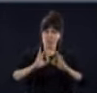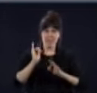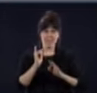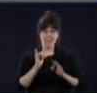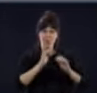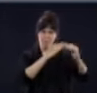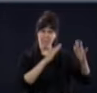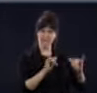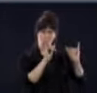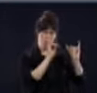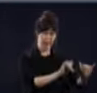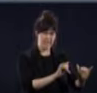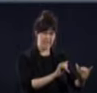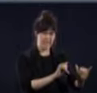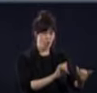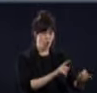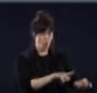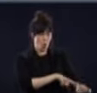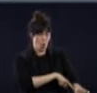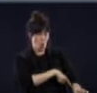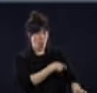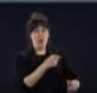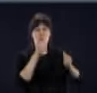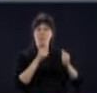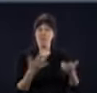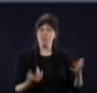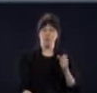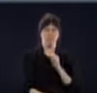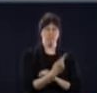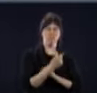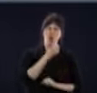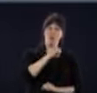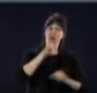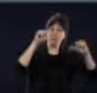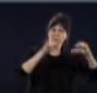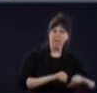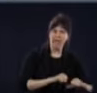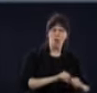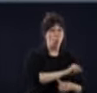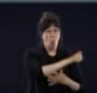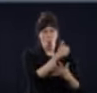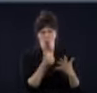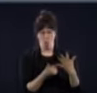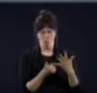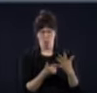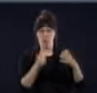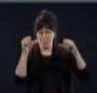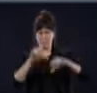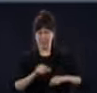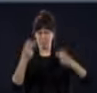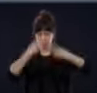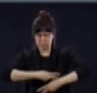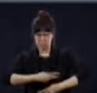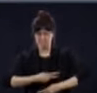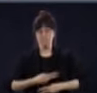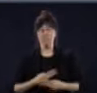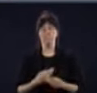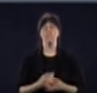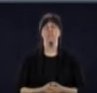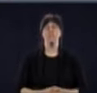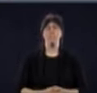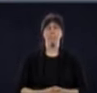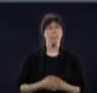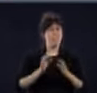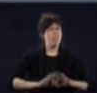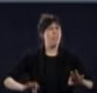avoir des réactions à risque, de violence ou etc. Ça fait qu'on prend ça en considération dans la balance. Les personnes à qui on demande de